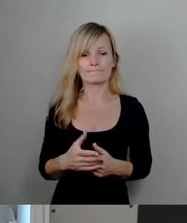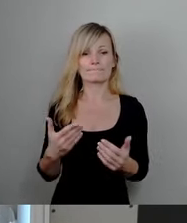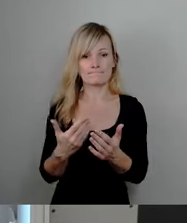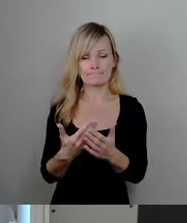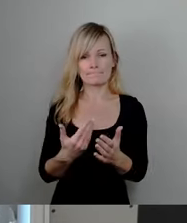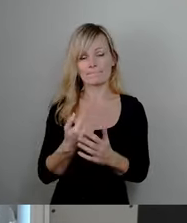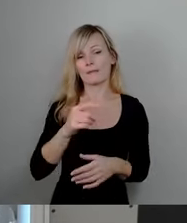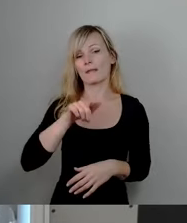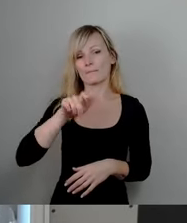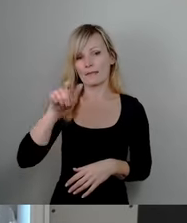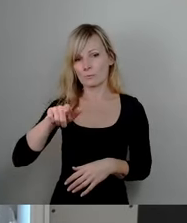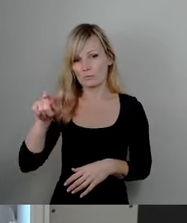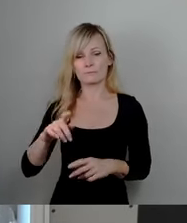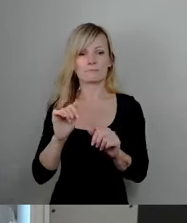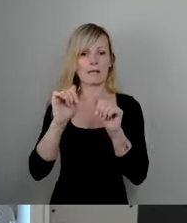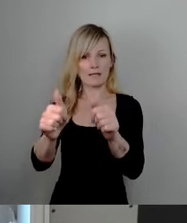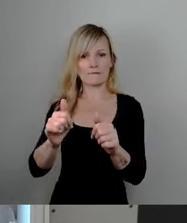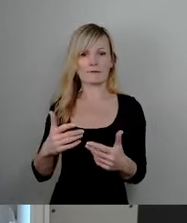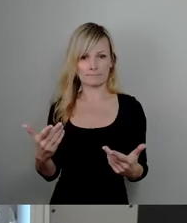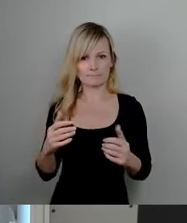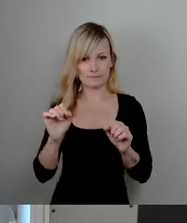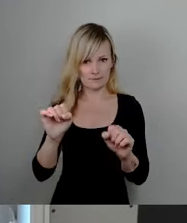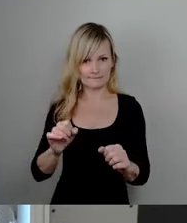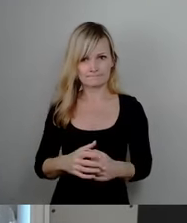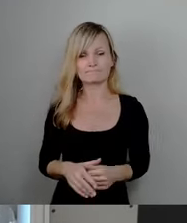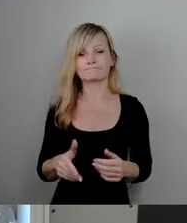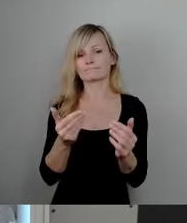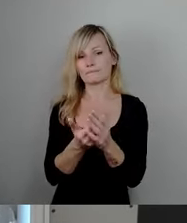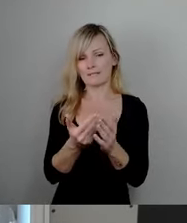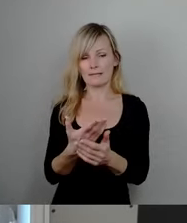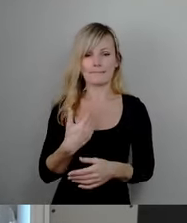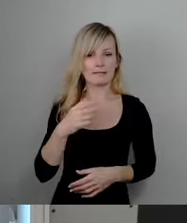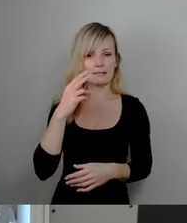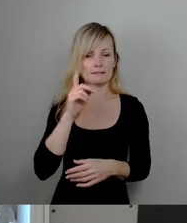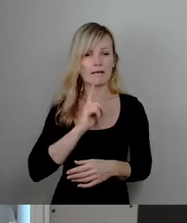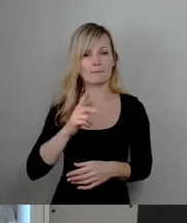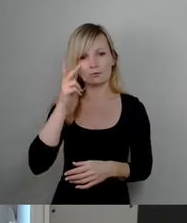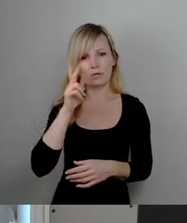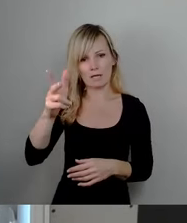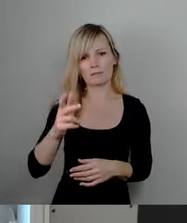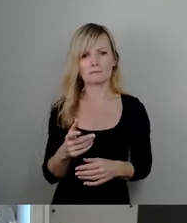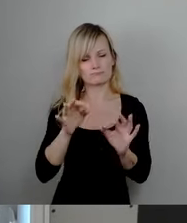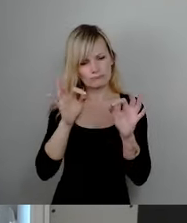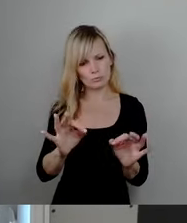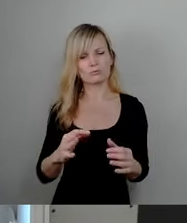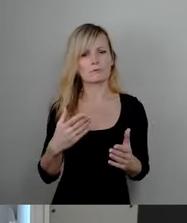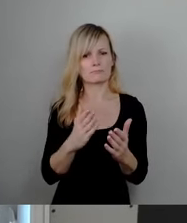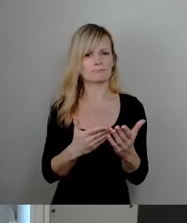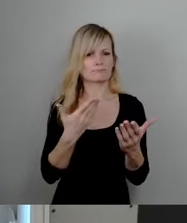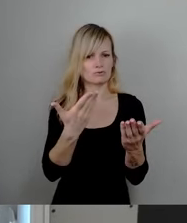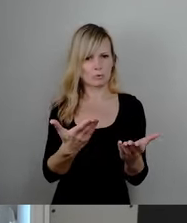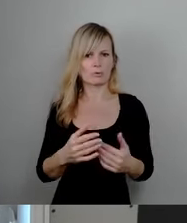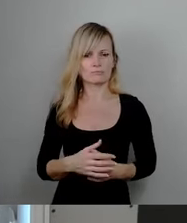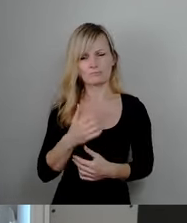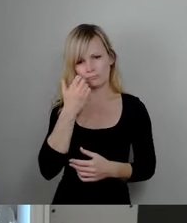Hilfe anbieten können. Deswegen, meine Damen und Herren, eine, ich denke, runde Sache und bitte um